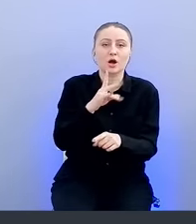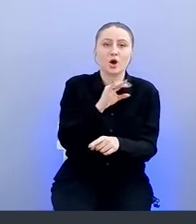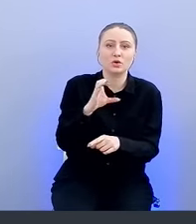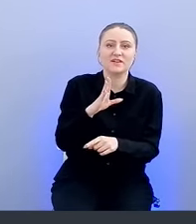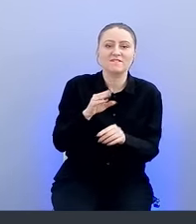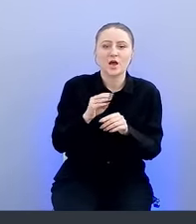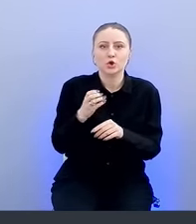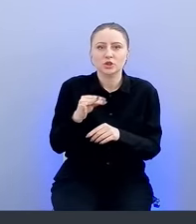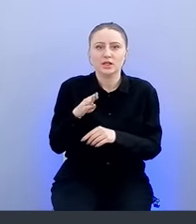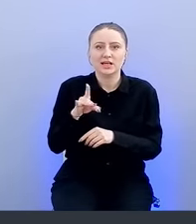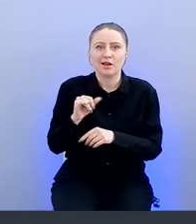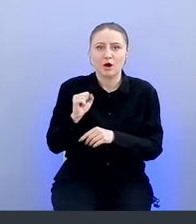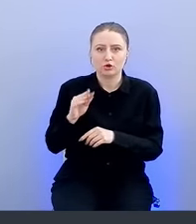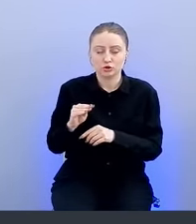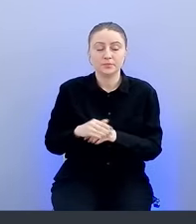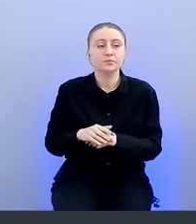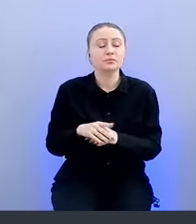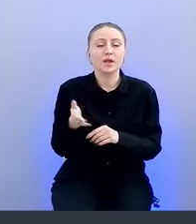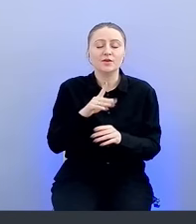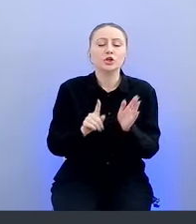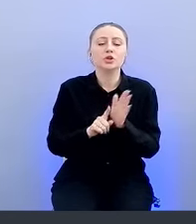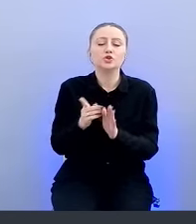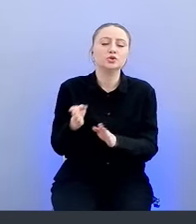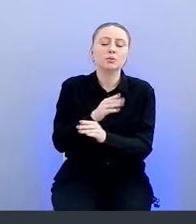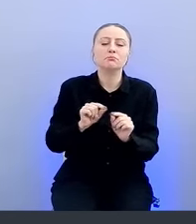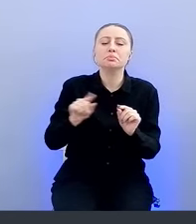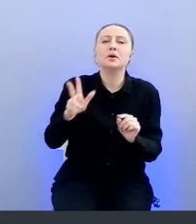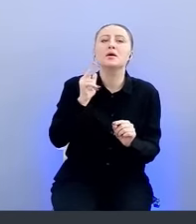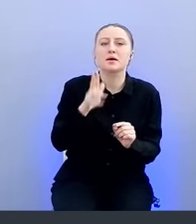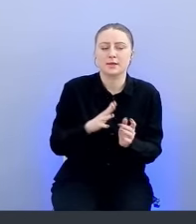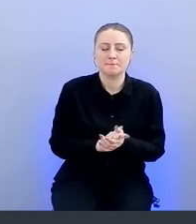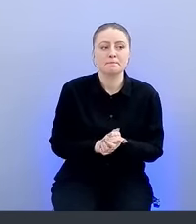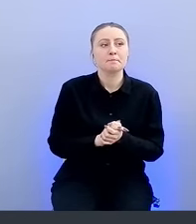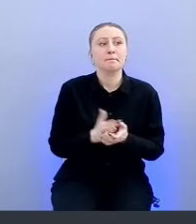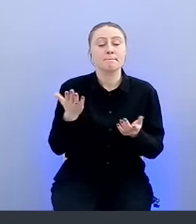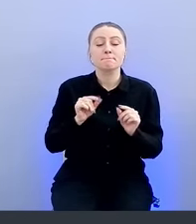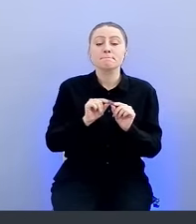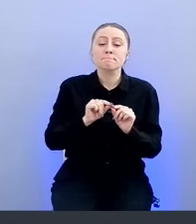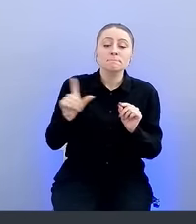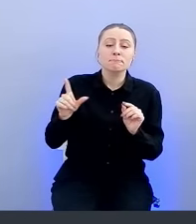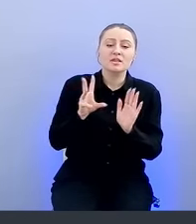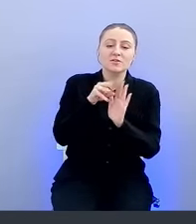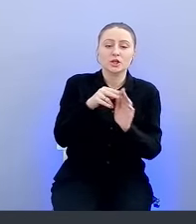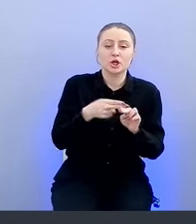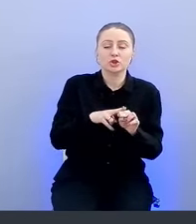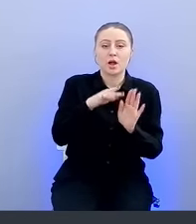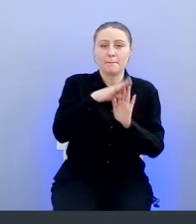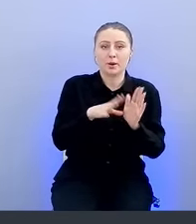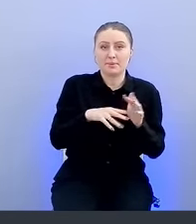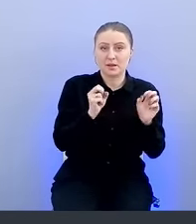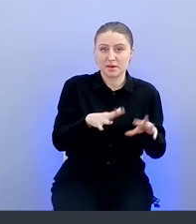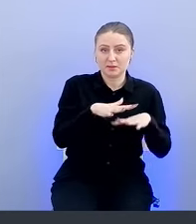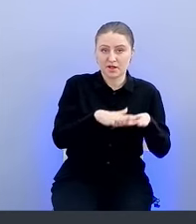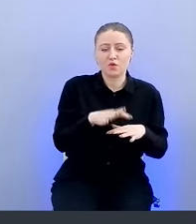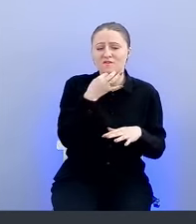предпосылок. С чего все началось? Ну, предпосылки внедрения application security платформ в